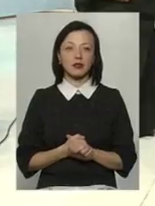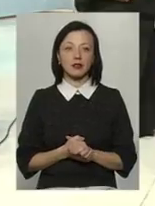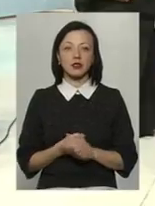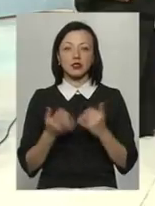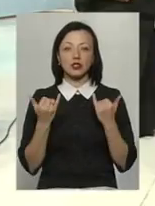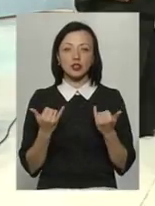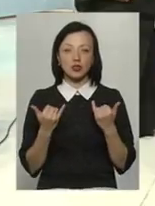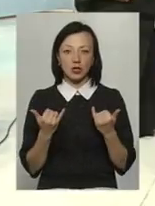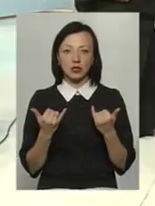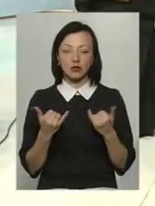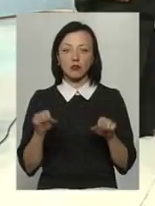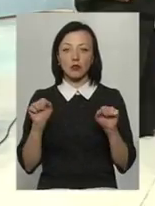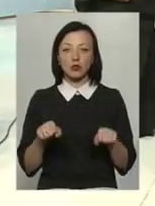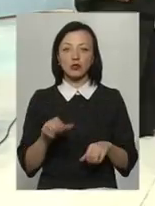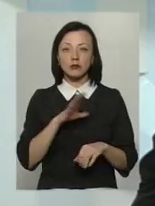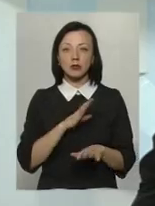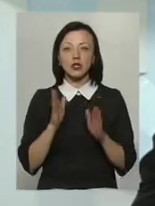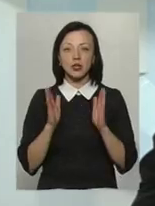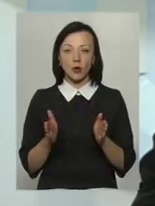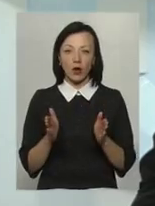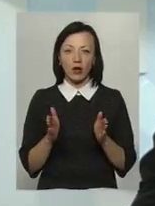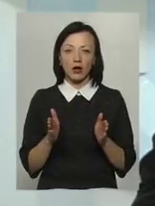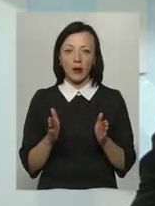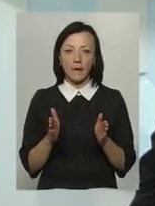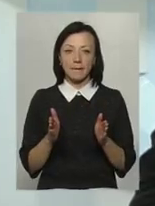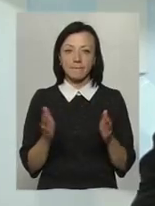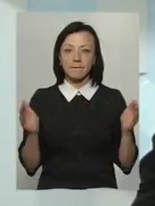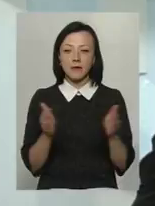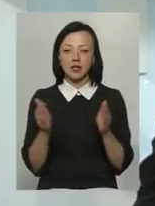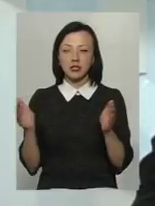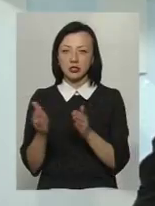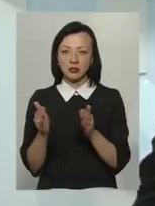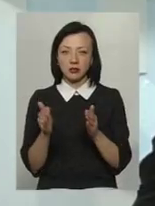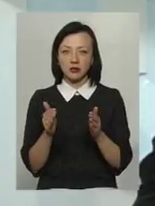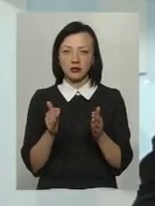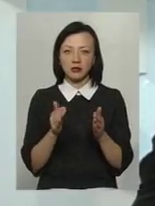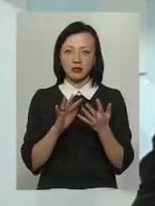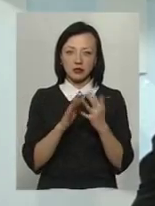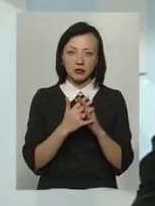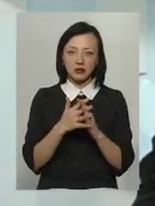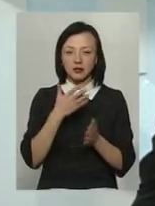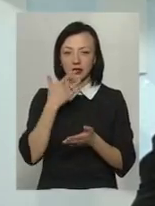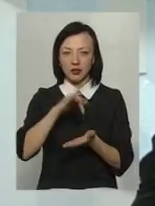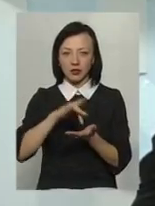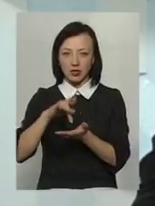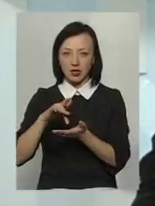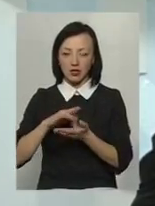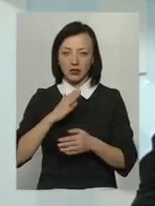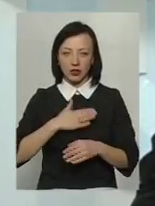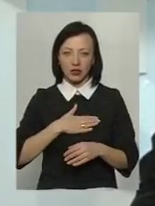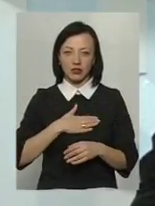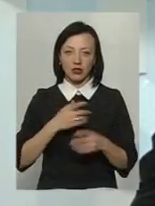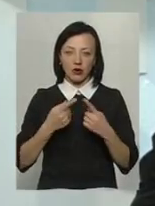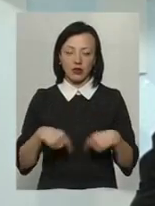зараз, може бути, тільки в небольших населенних пунктах немає осередків, тобто клубів